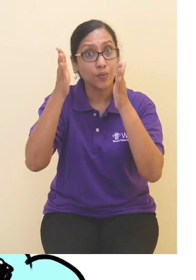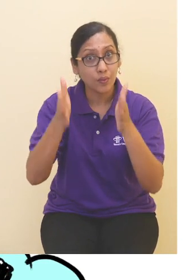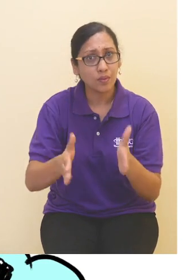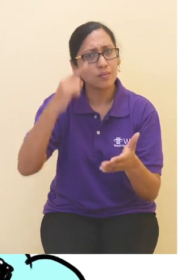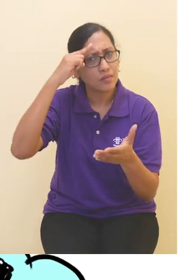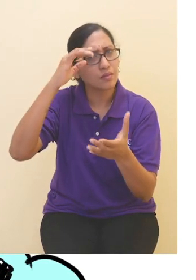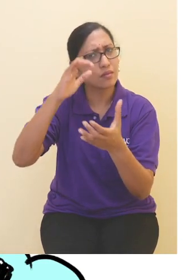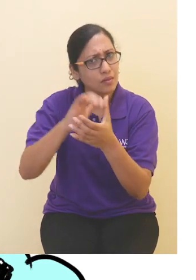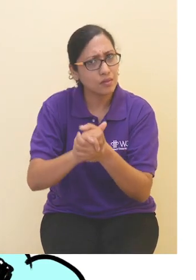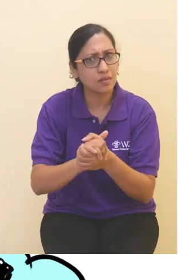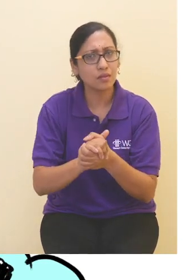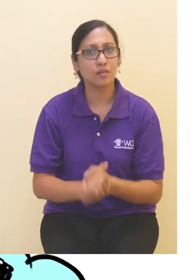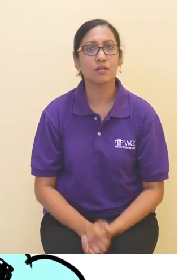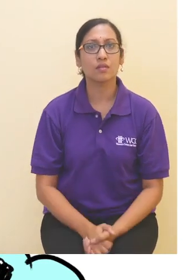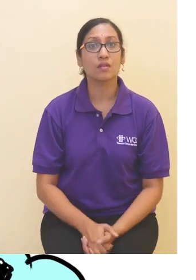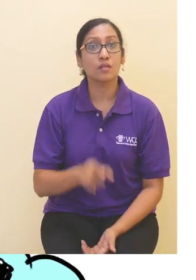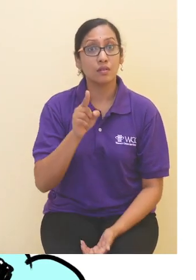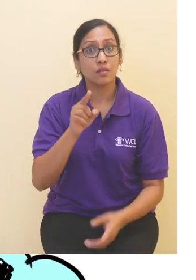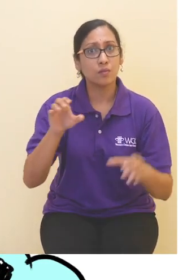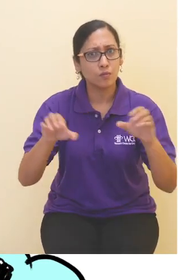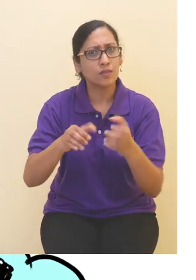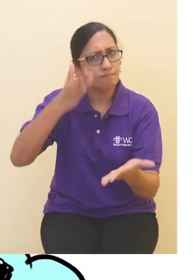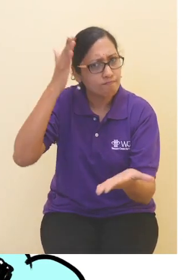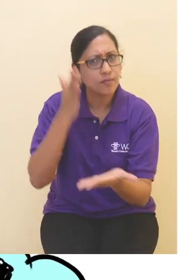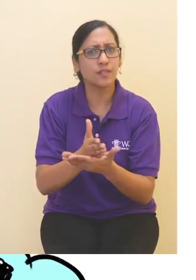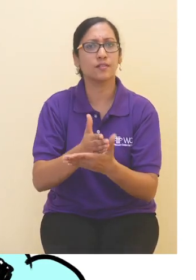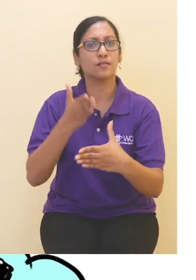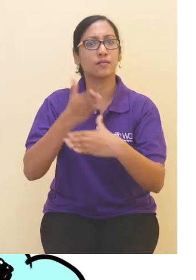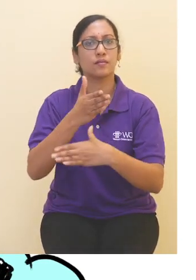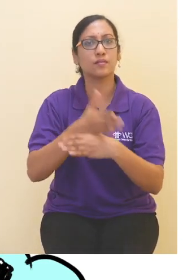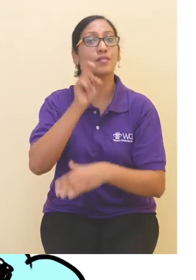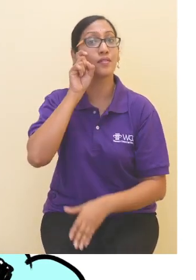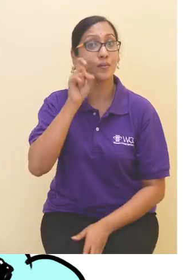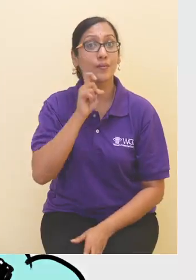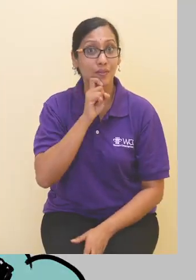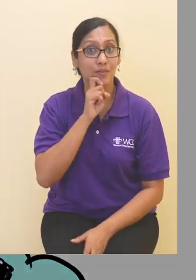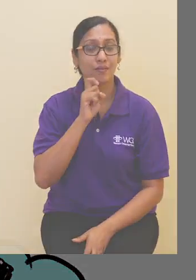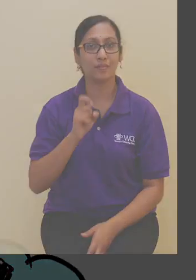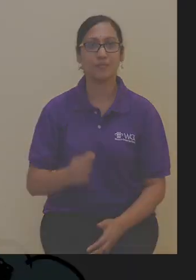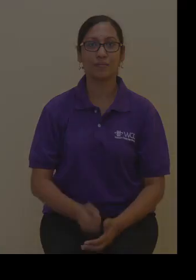seseorang. Itulah cara untuk menghentikan perbuatan tersebut.